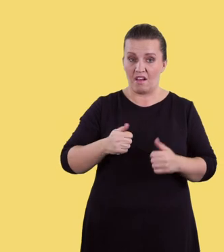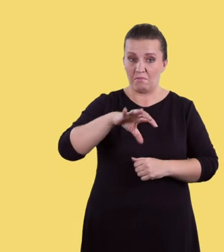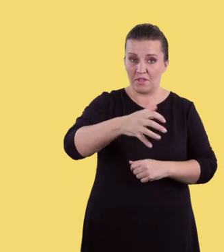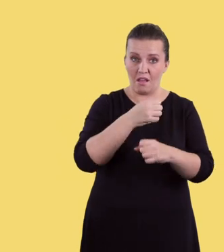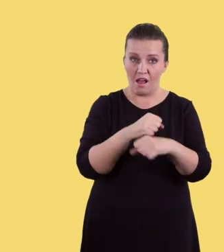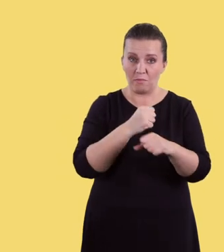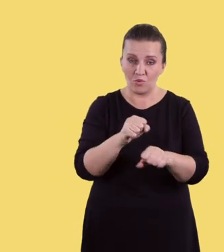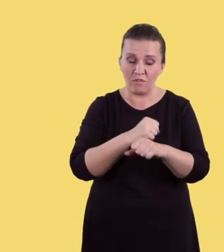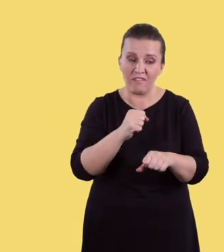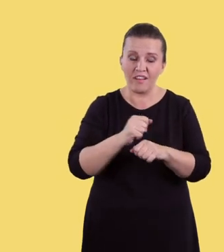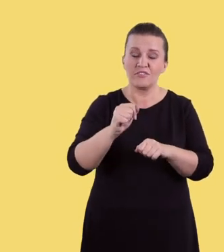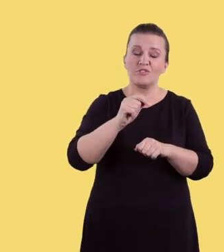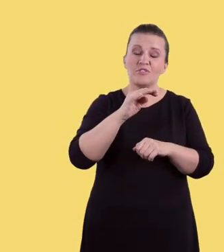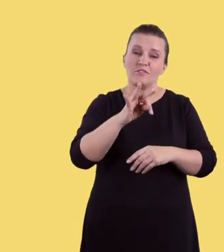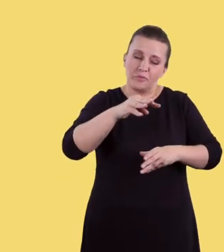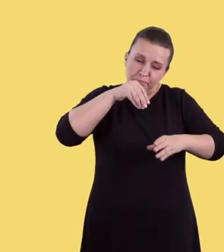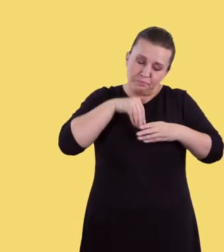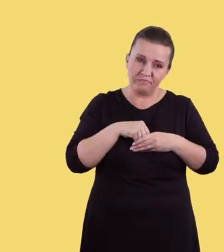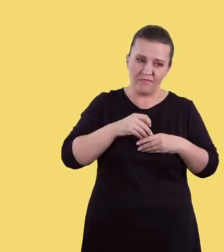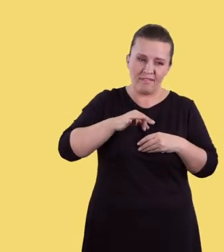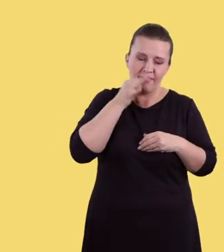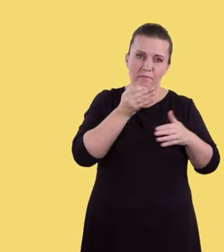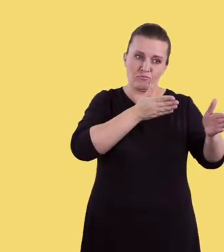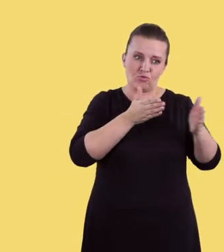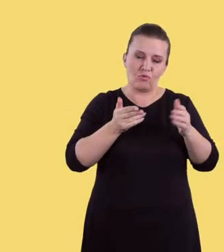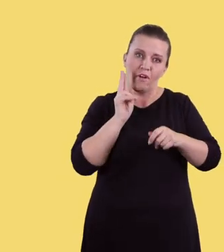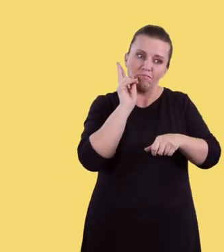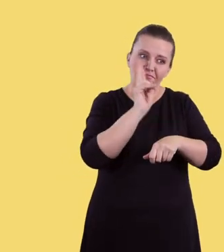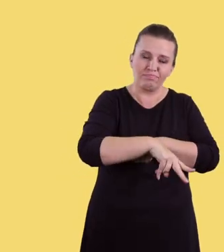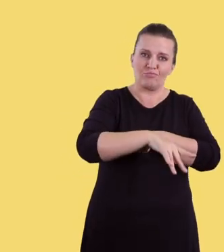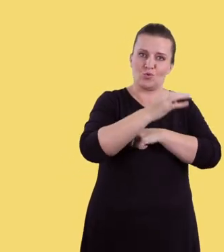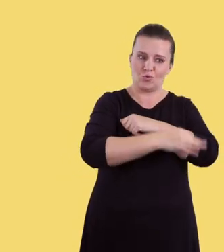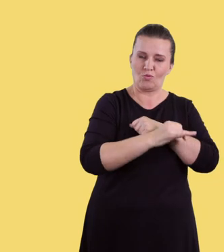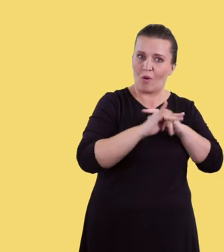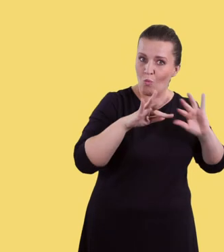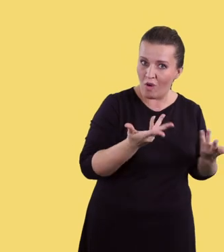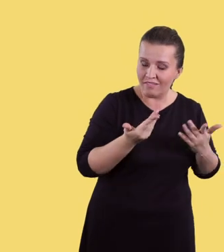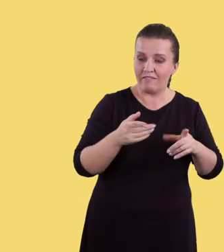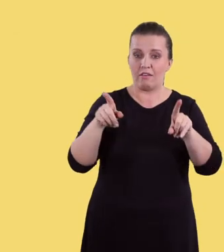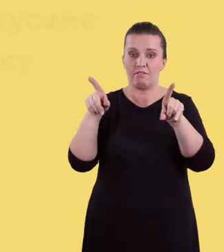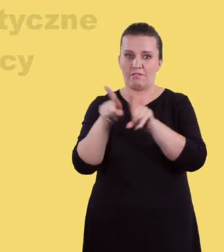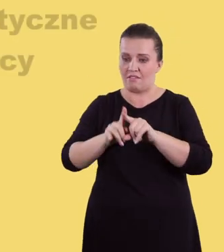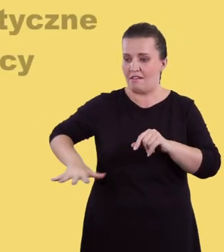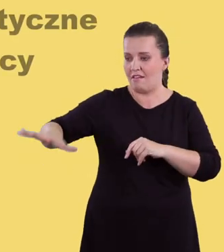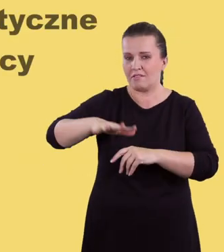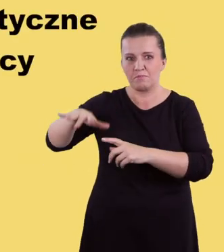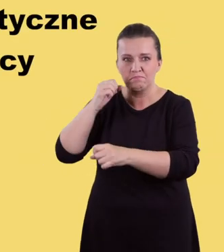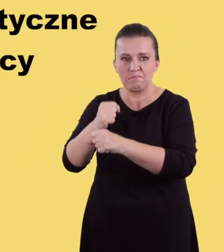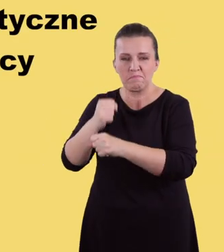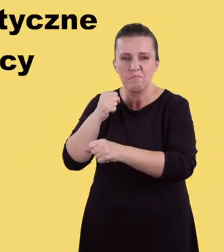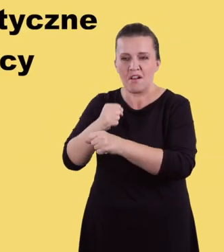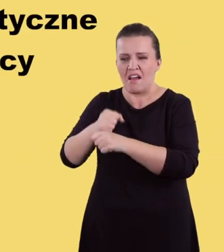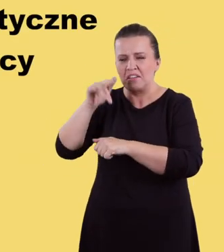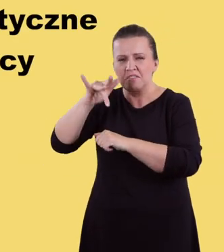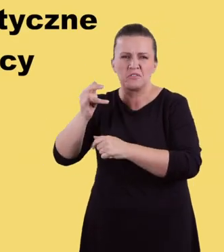temu, aby absolwenci szkół ponadgimnazjalnych byli nie tylko lepiej przygotowani do podjęcia studiów wyższych, ale posiadali również